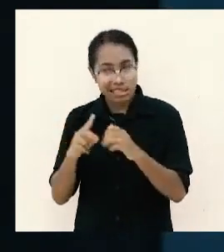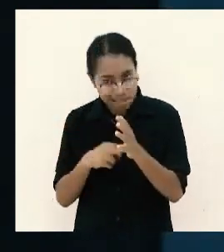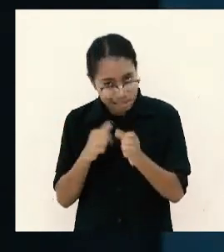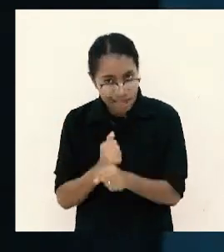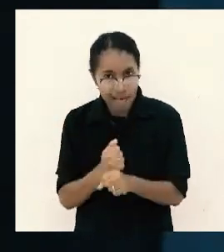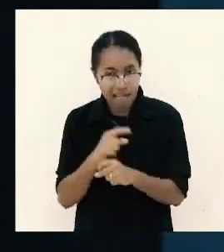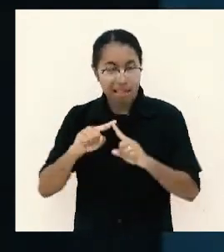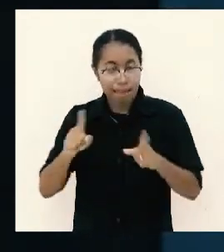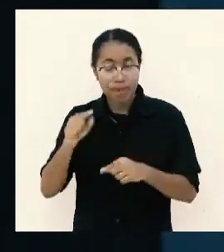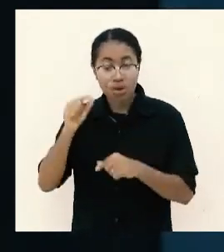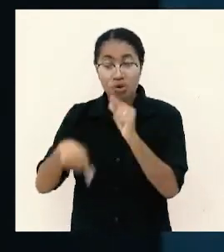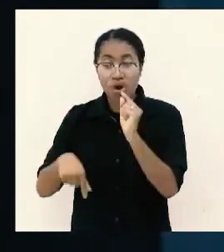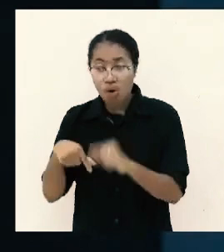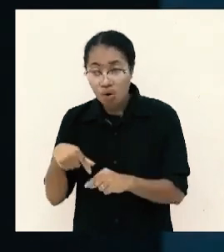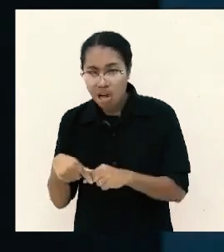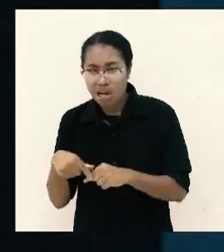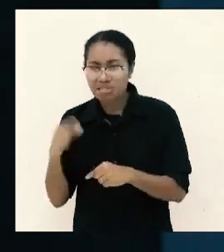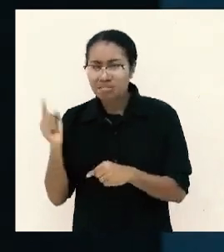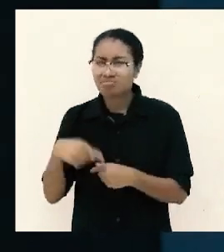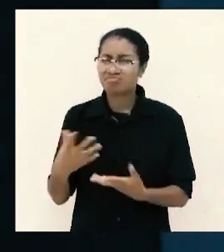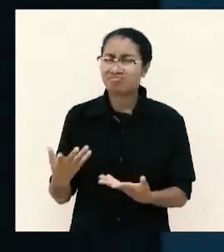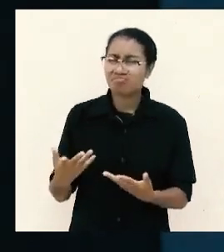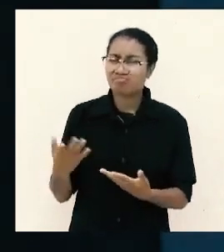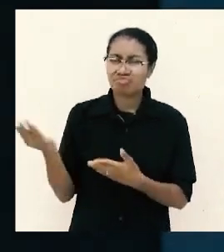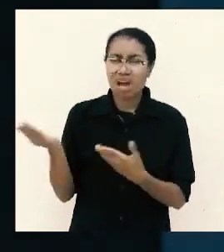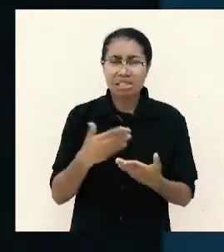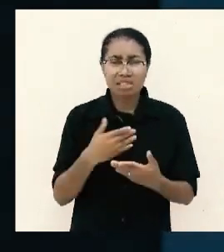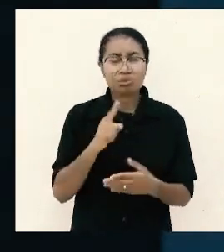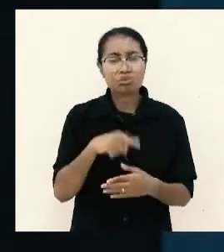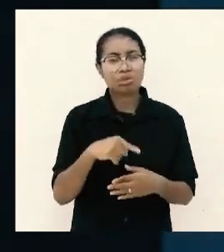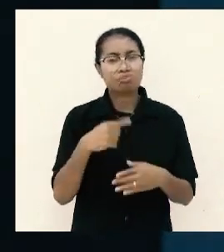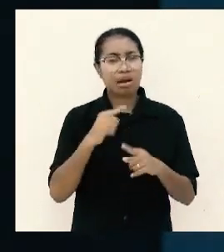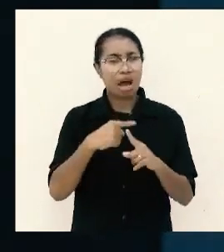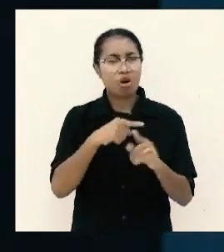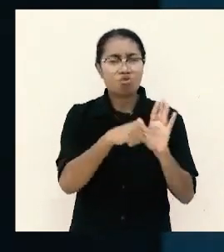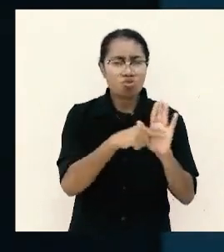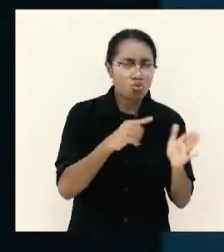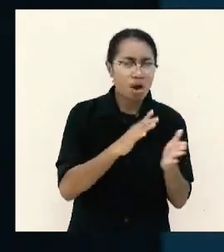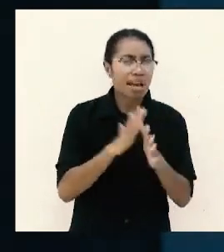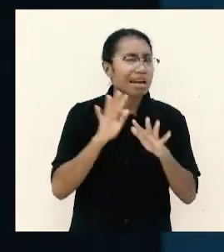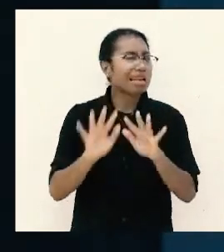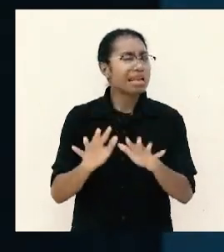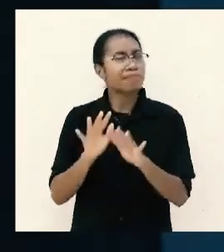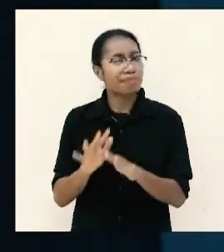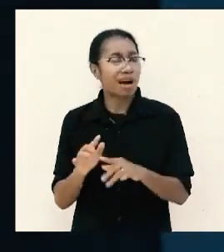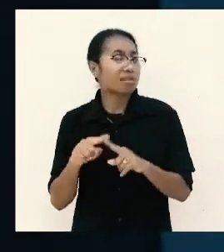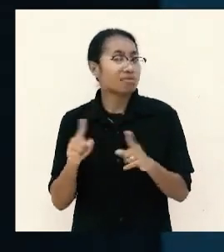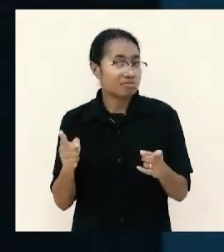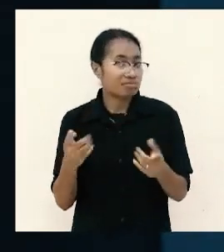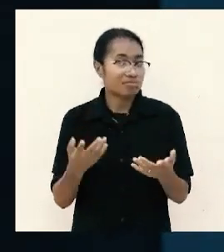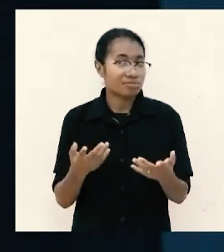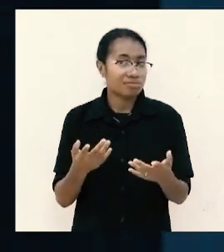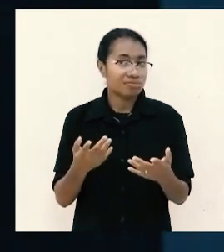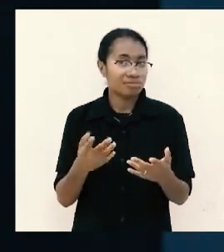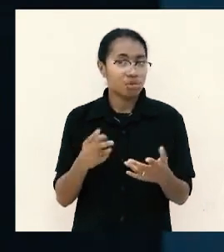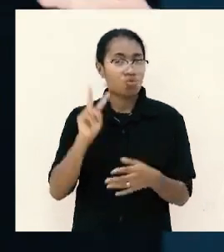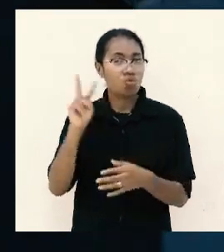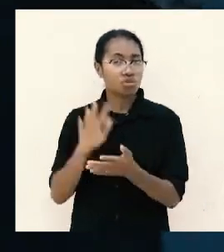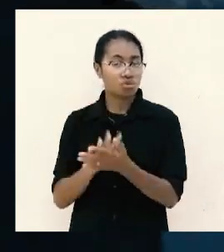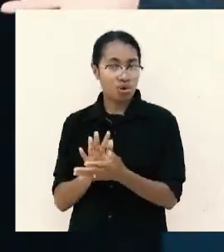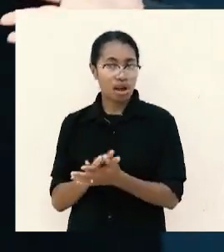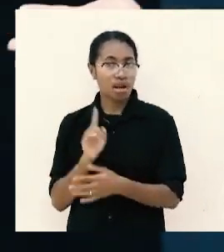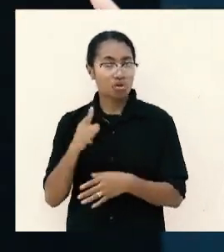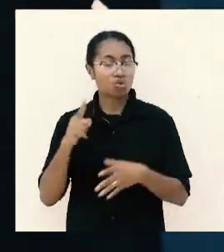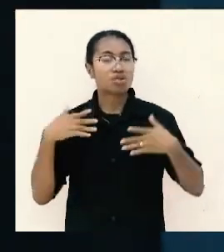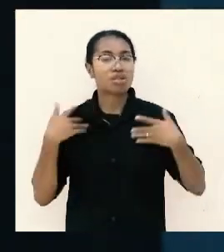kenyang sekarang lapar lagi pernah kekurangan pernah kelimpahan sekarang melarat lagi itu